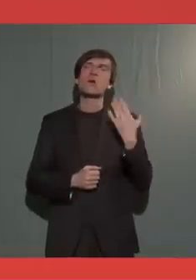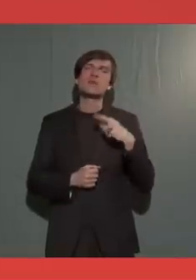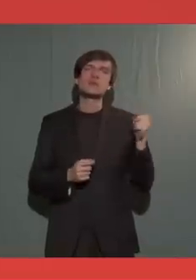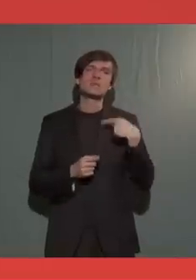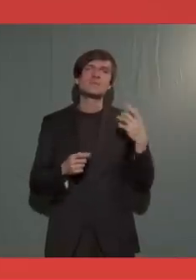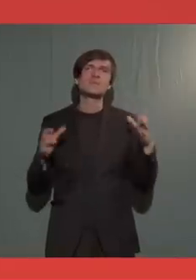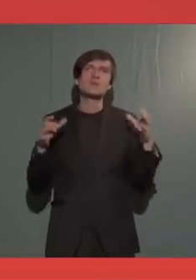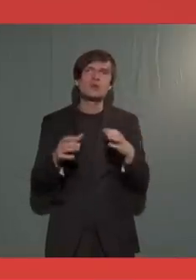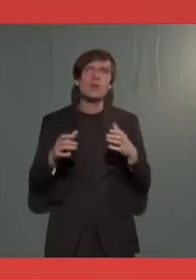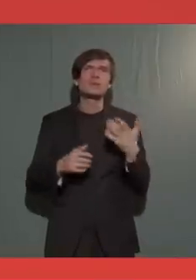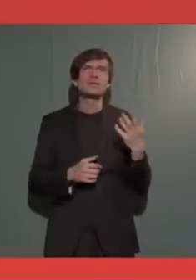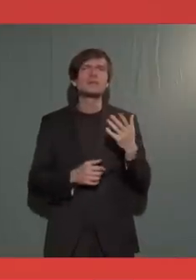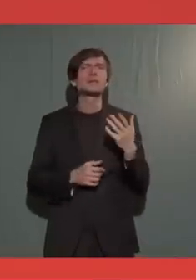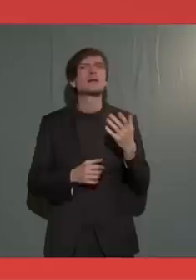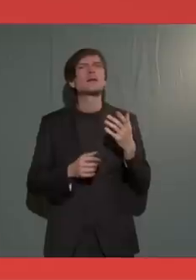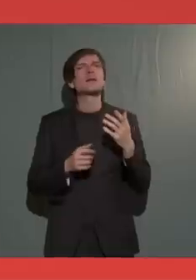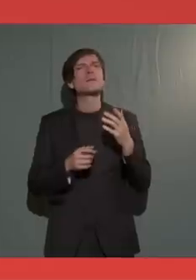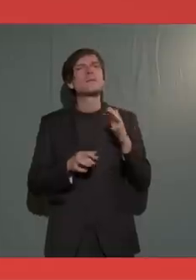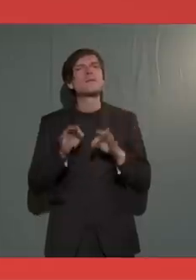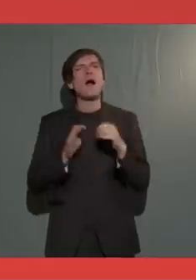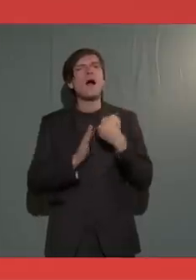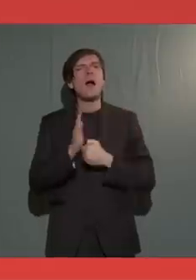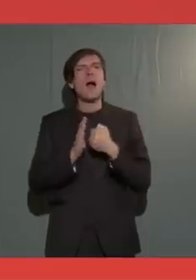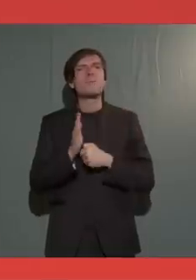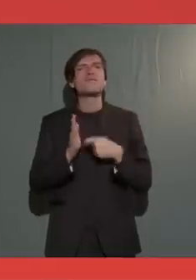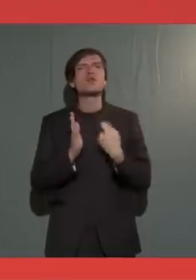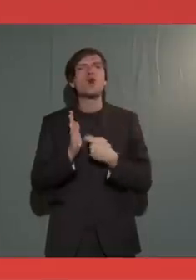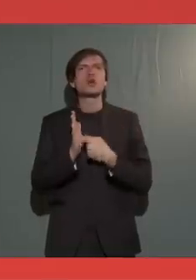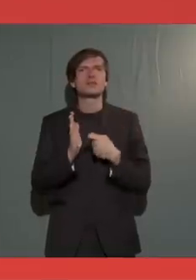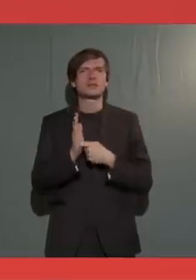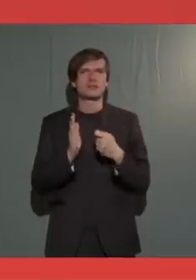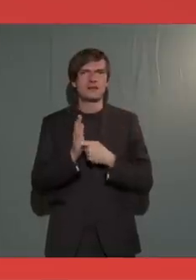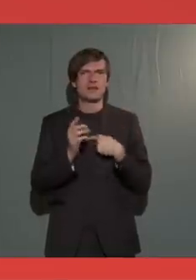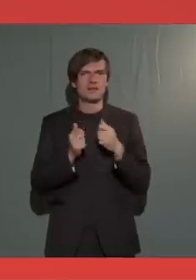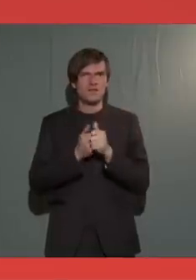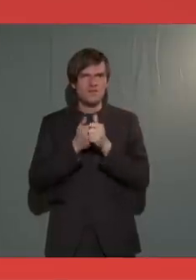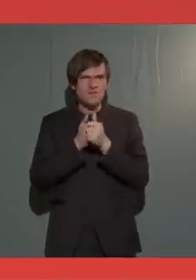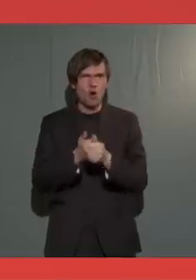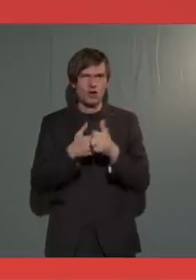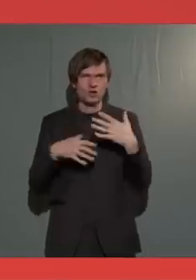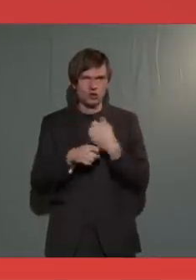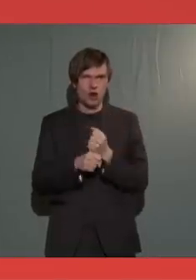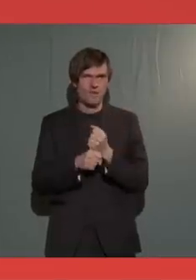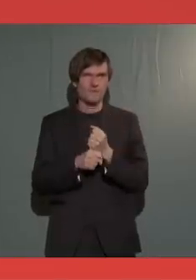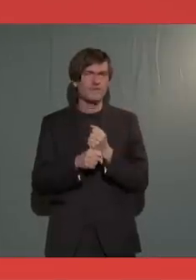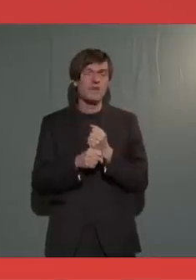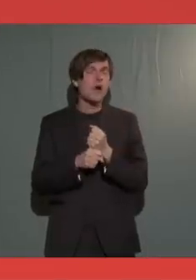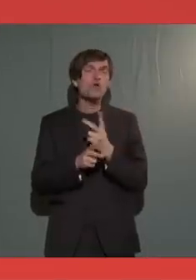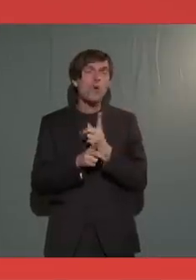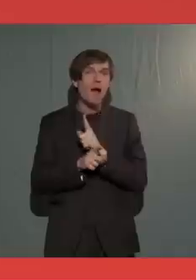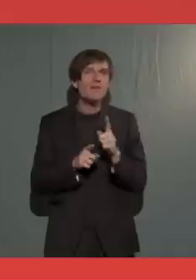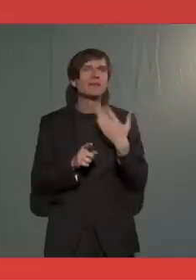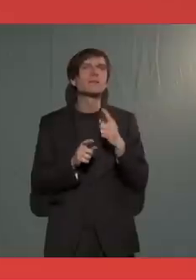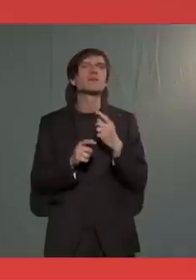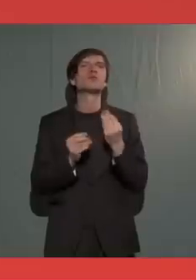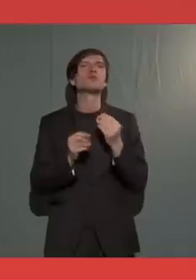gesagt, auch die geplanten Wahlkampfkosten einhalten können. Das ist durchaus eher ungewöhnlich. Also,